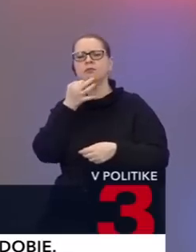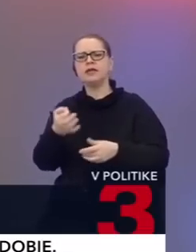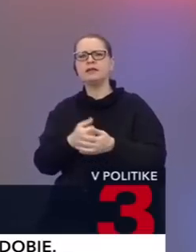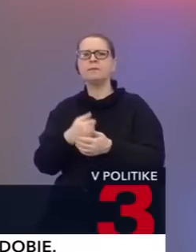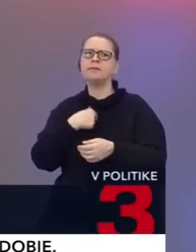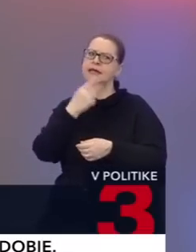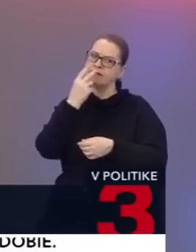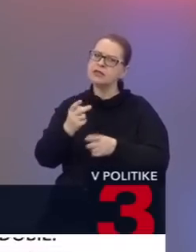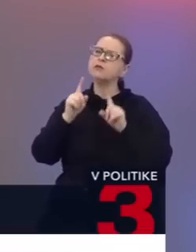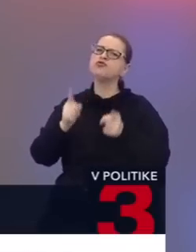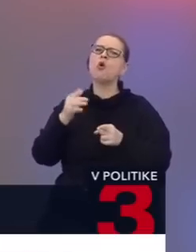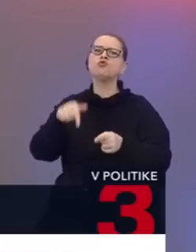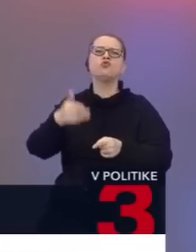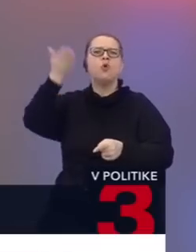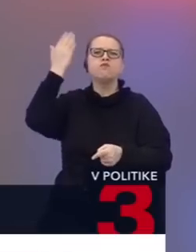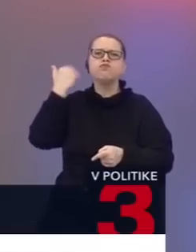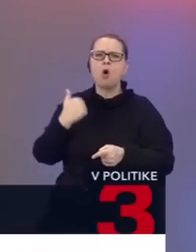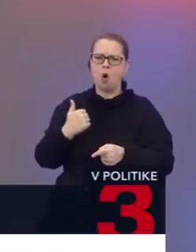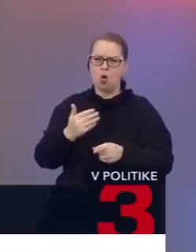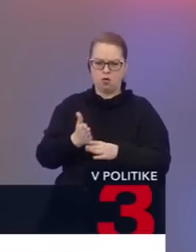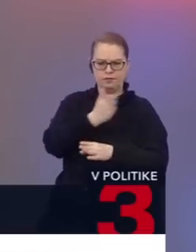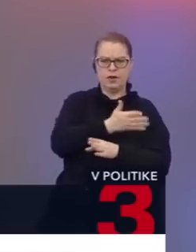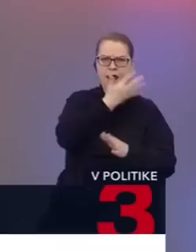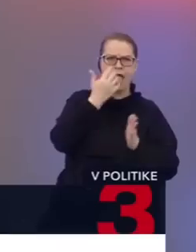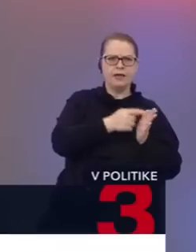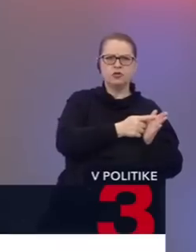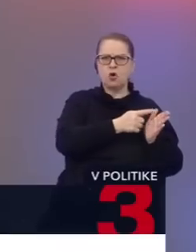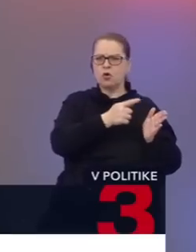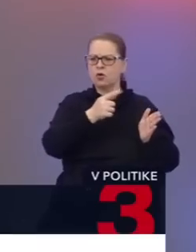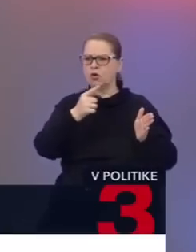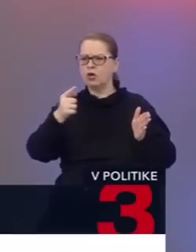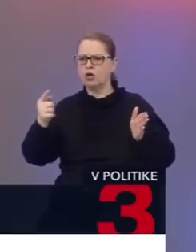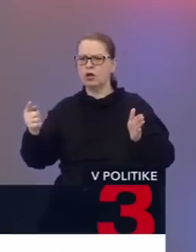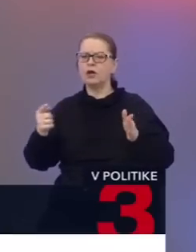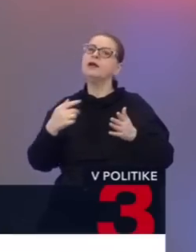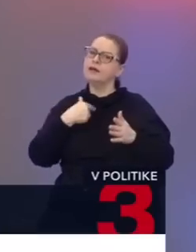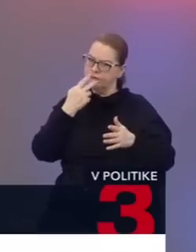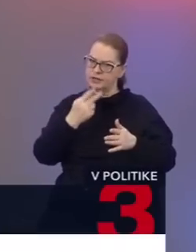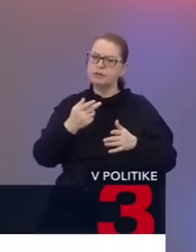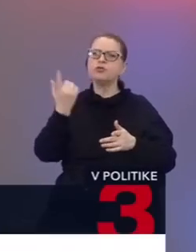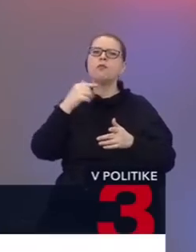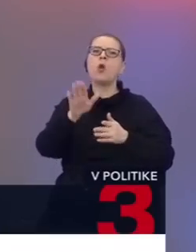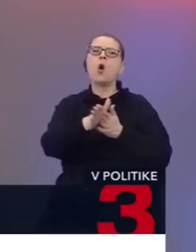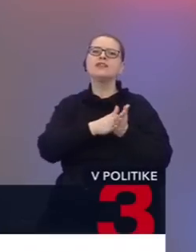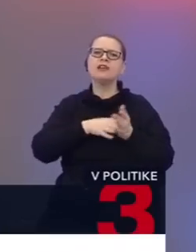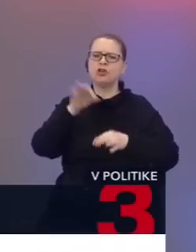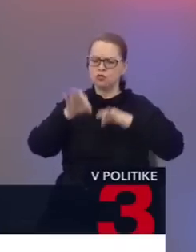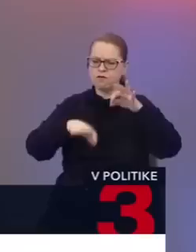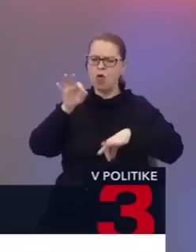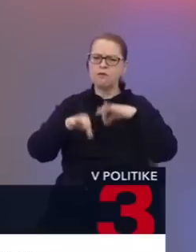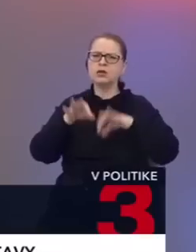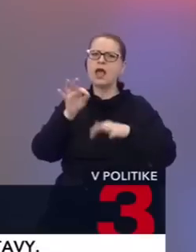Vidíme, čo sa tu dialo od predleta, respektíve takto. Vidíme, čo sa dialo od začiatku volebného